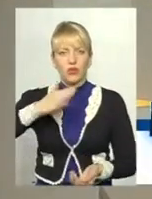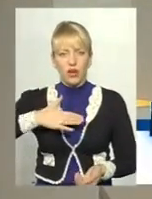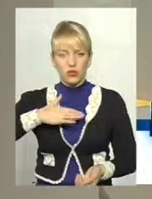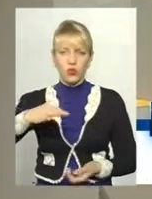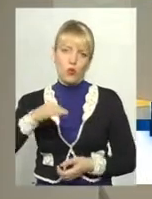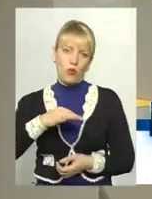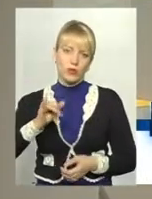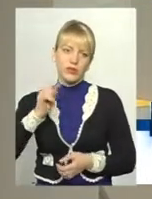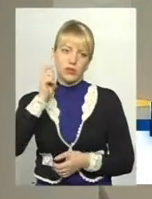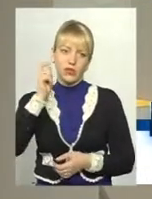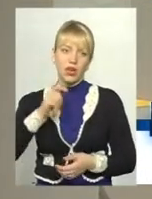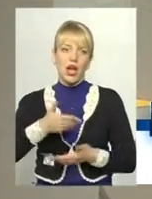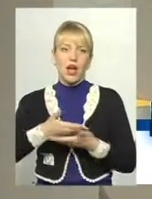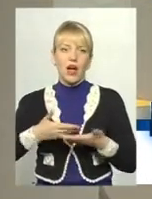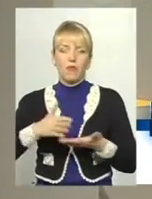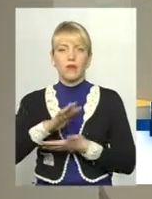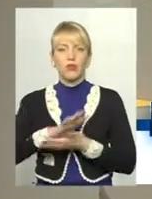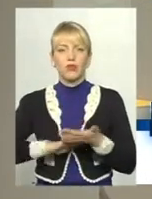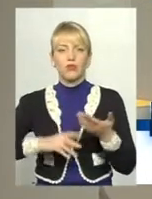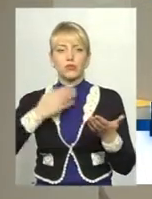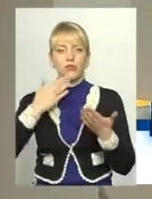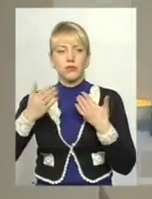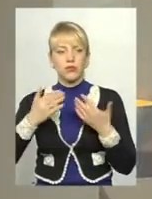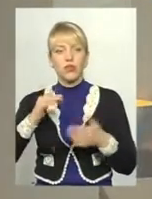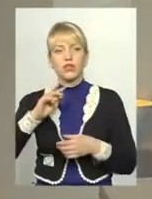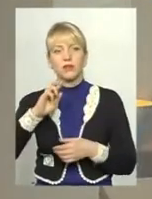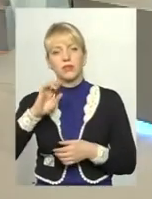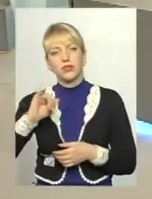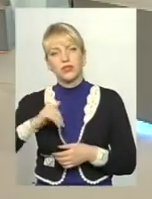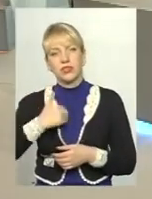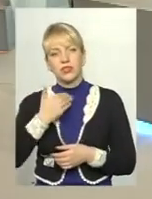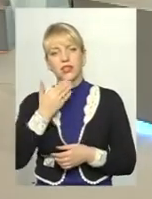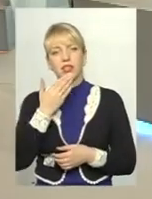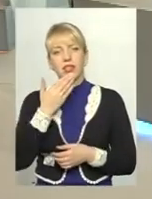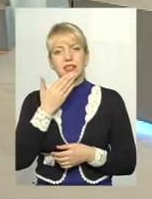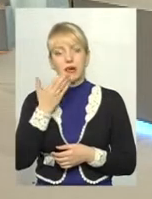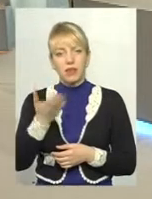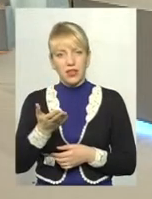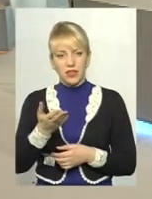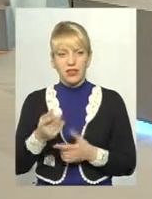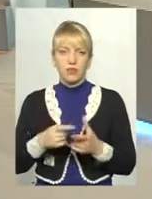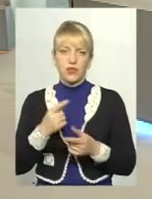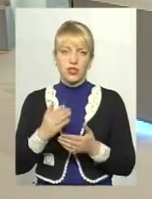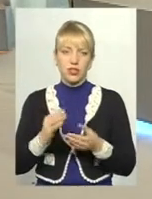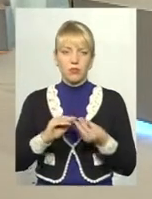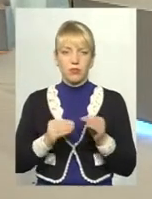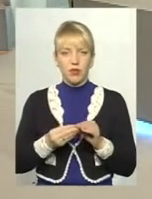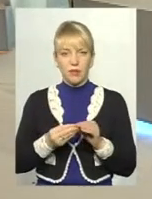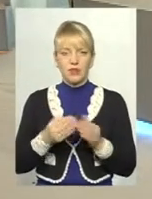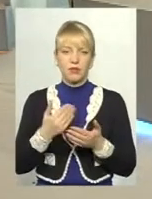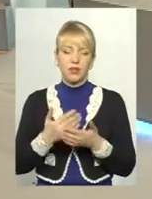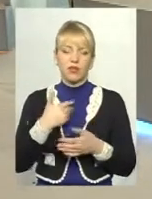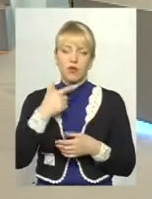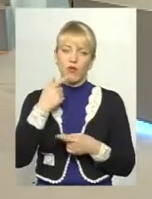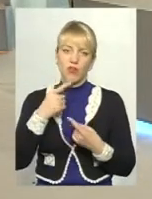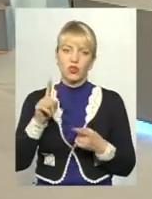також України. А ми продовжуємо спілкуватись і хотілося б ще запитати, чи є проблемні. От ми говорили про те,